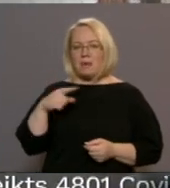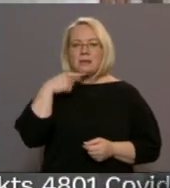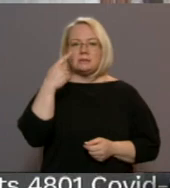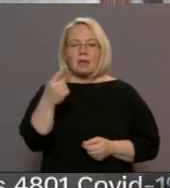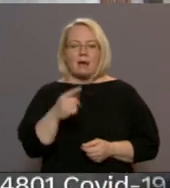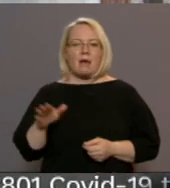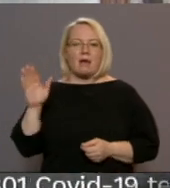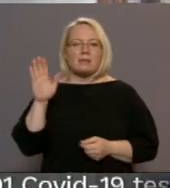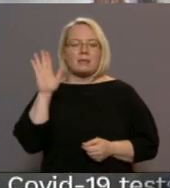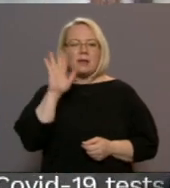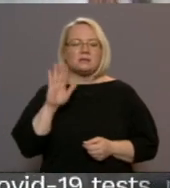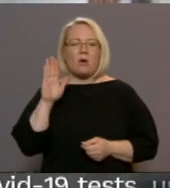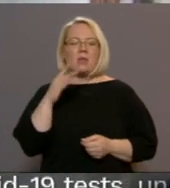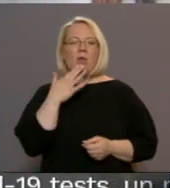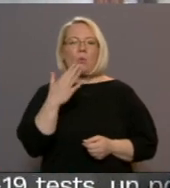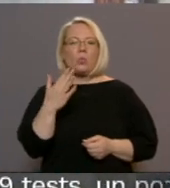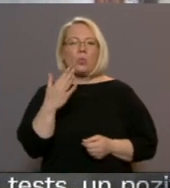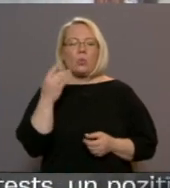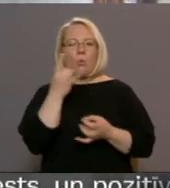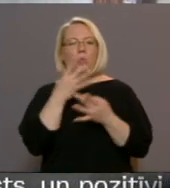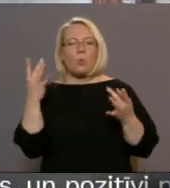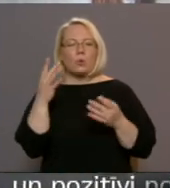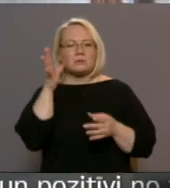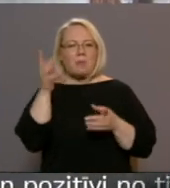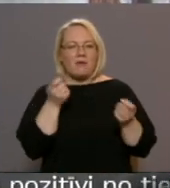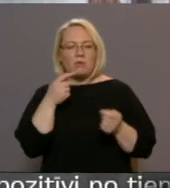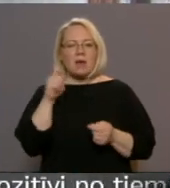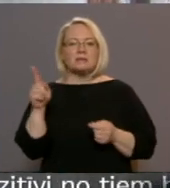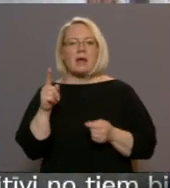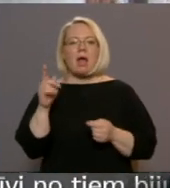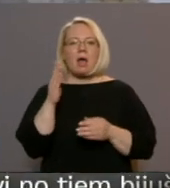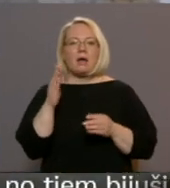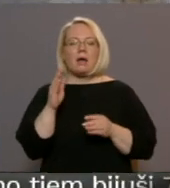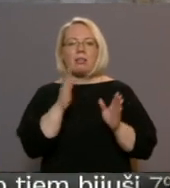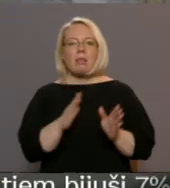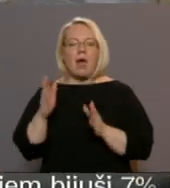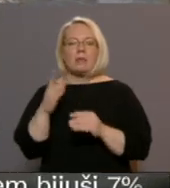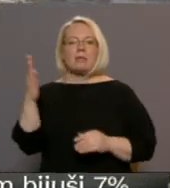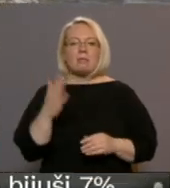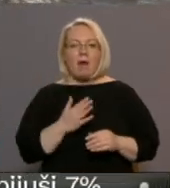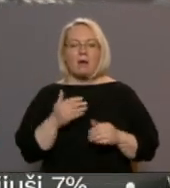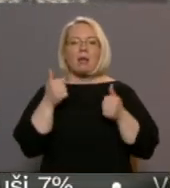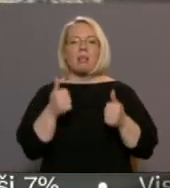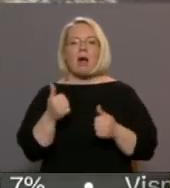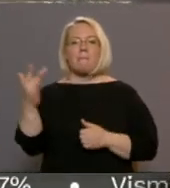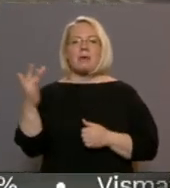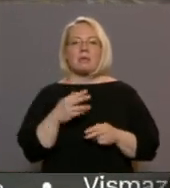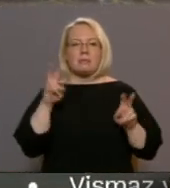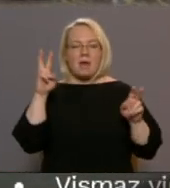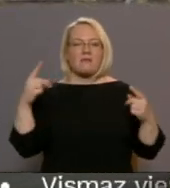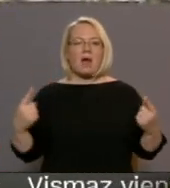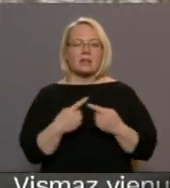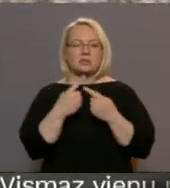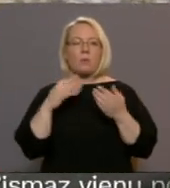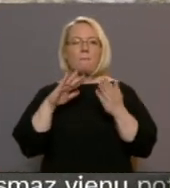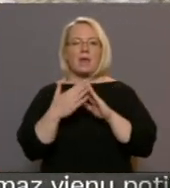Nacionālā kultūras mantojuma pārvaldē, teicienu, kas lēni nāk, tas labi nāk, varot attiecināt arī uz piļu